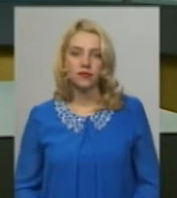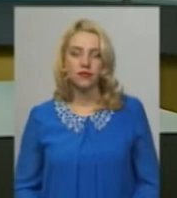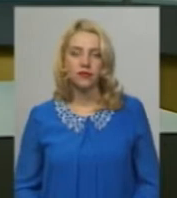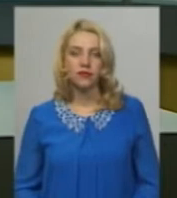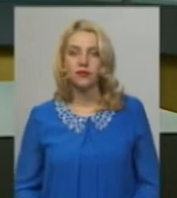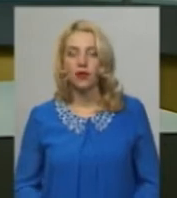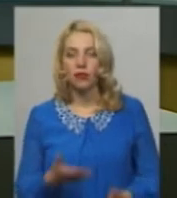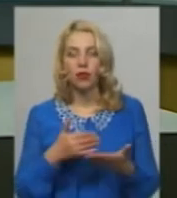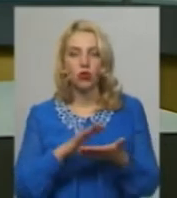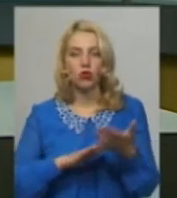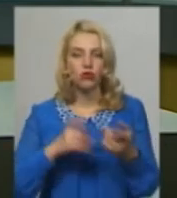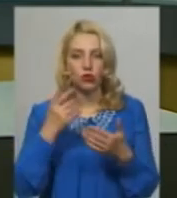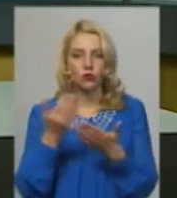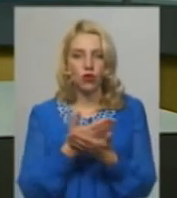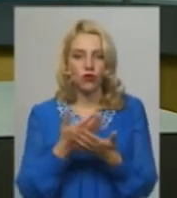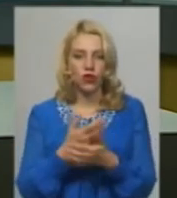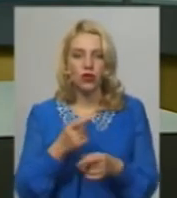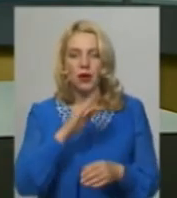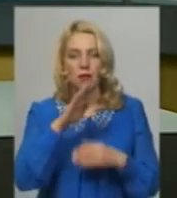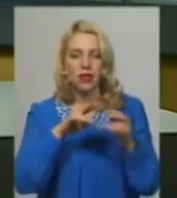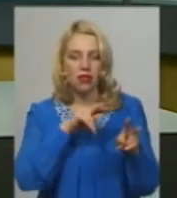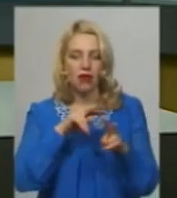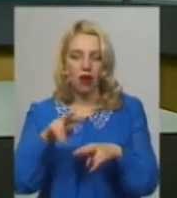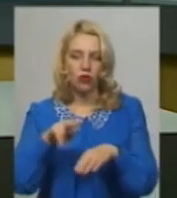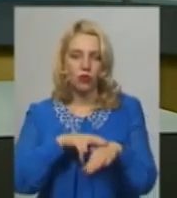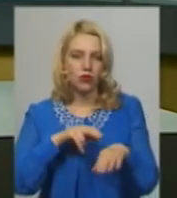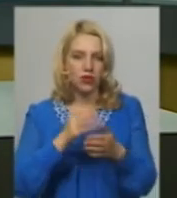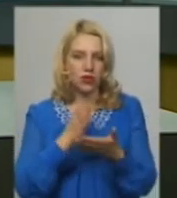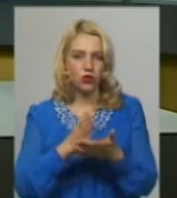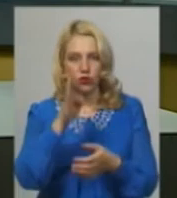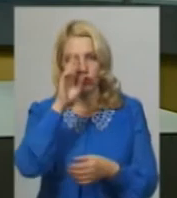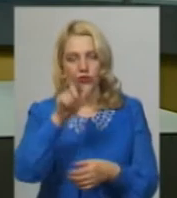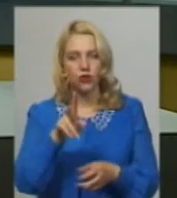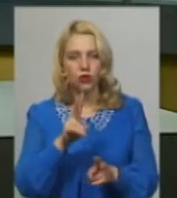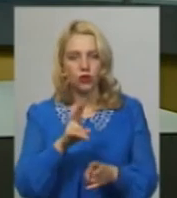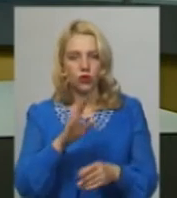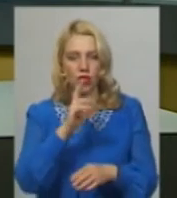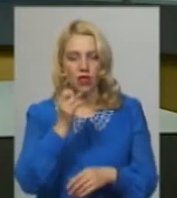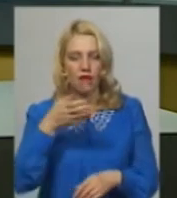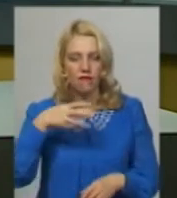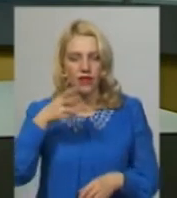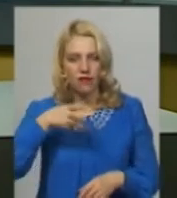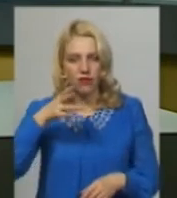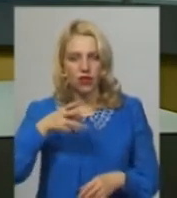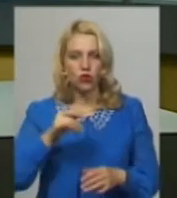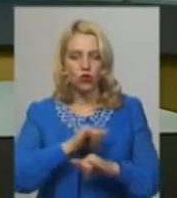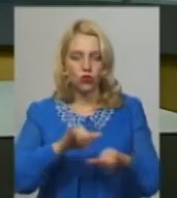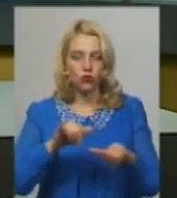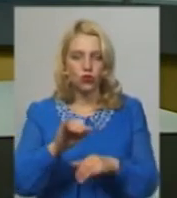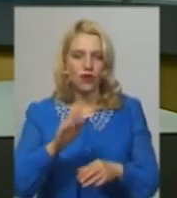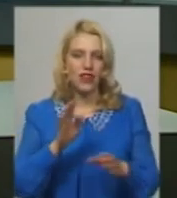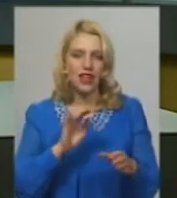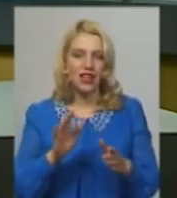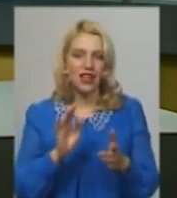Ми продовжуємо випуск новин. Під наглядом правоохоронців перебуває чоловік, котрий на відео розповсюдженому у інтернеті